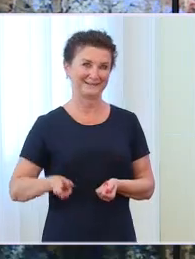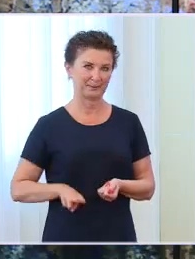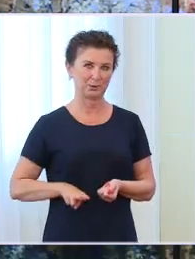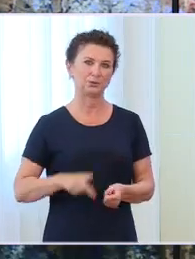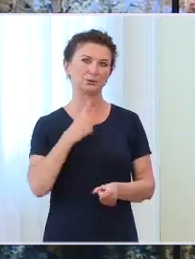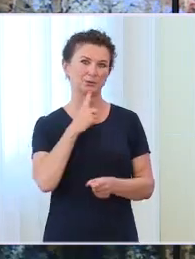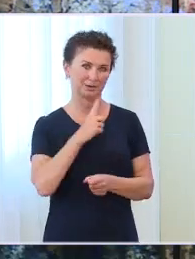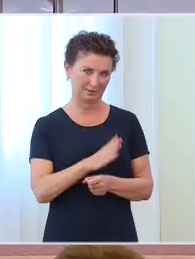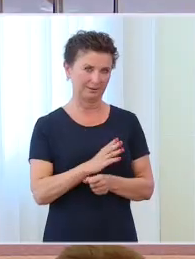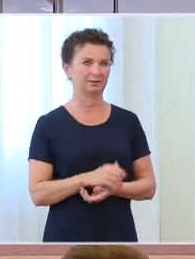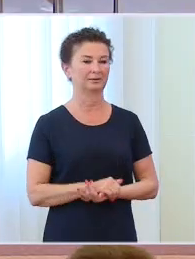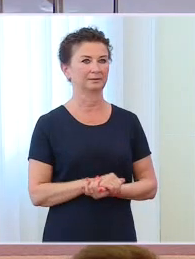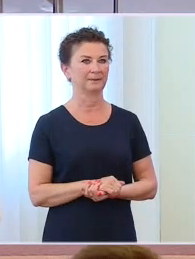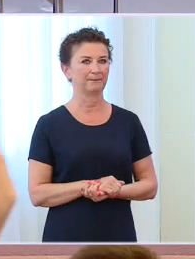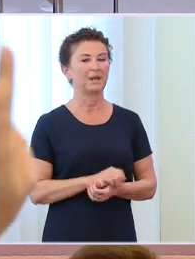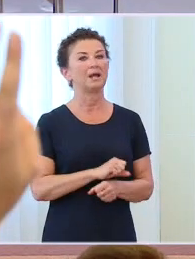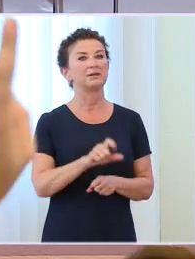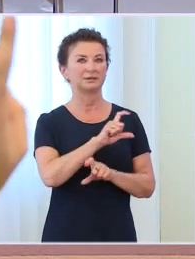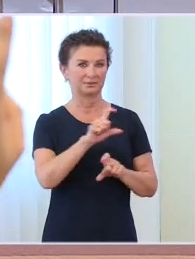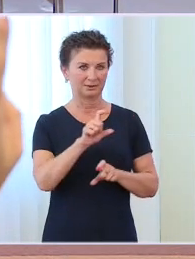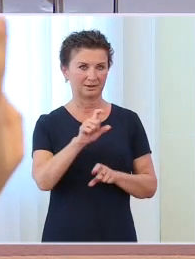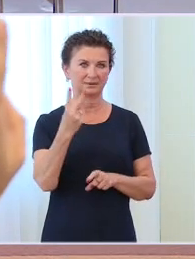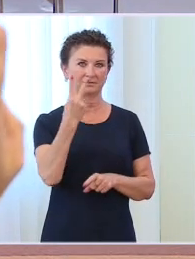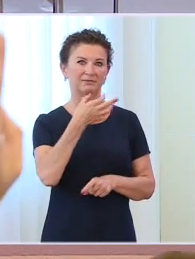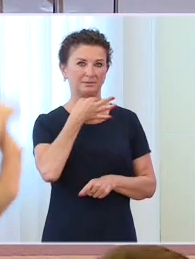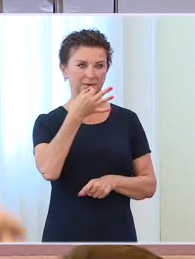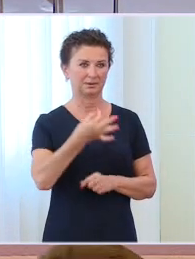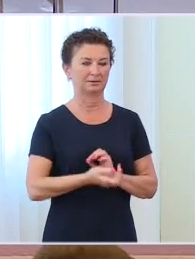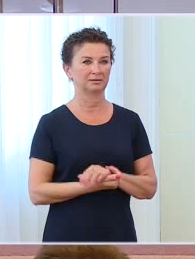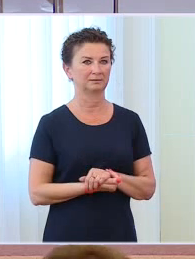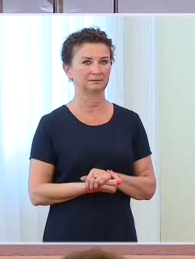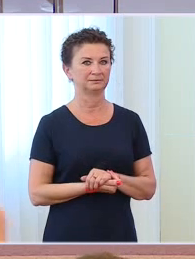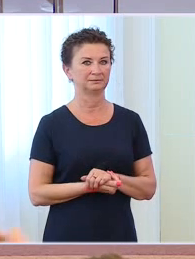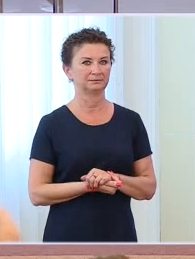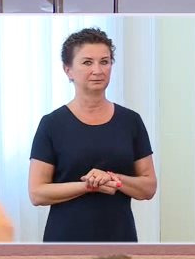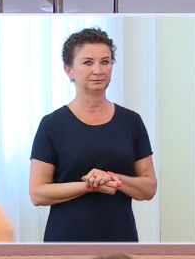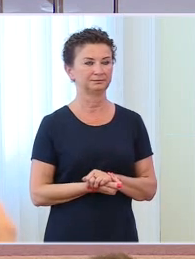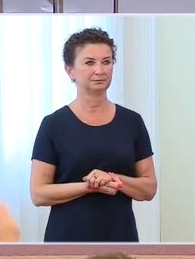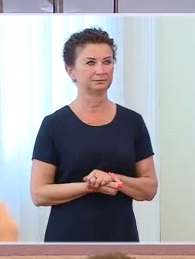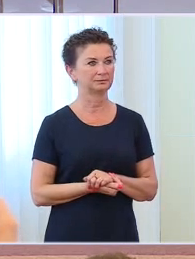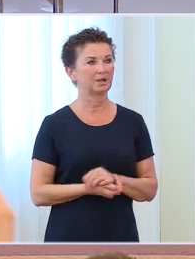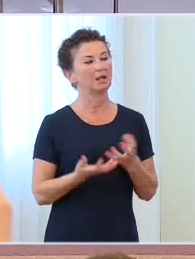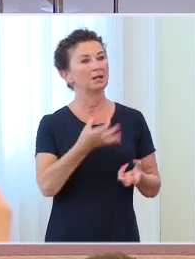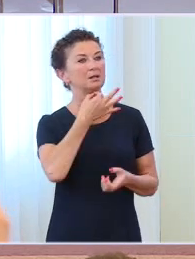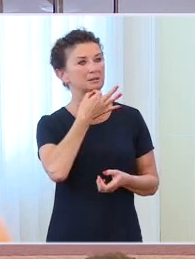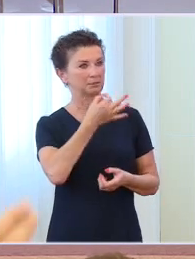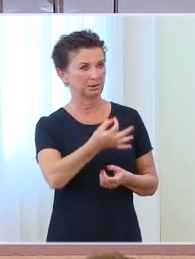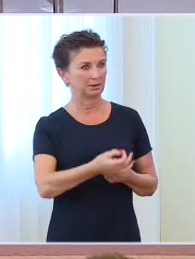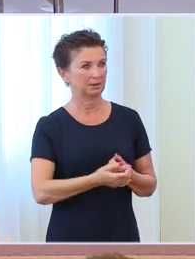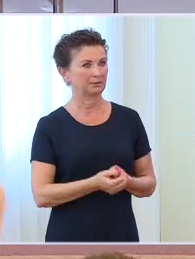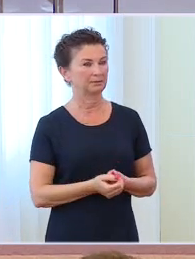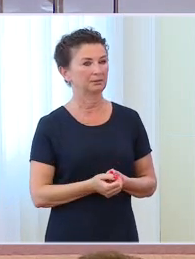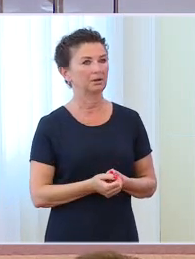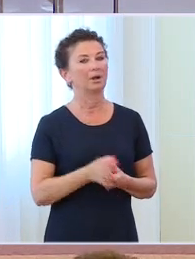sankcjonować. Mamy czas jeszcze na dwa pytania. Bardzo proszę. Dzień dobry, Ważarska Telewizja Polsat, Polsat News. Pani premier, chciałam tylko dopytać, jeśli chodzi o